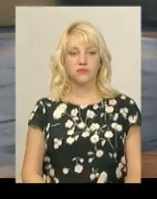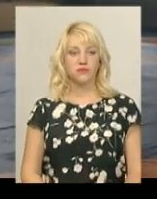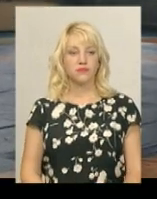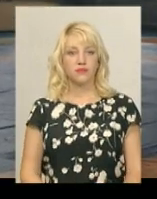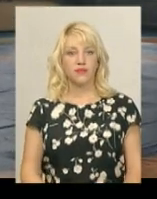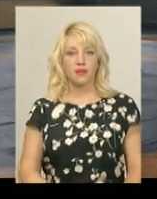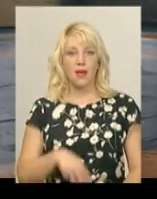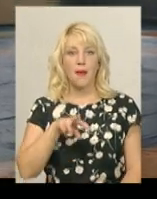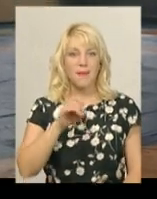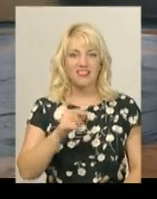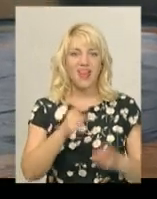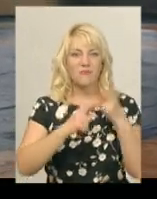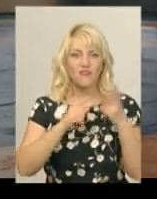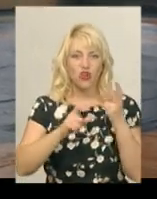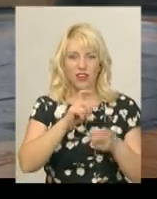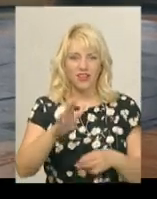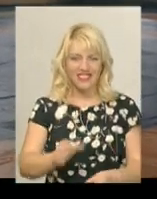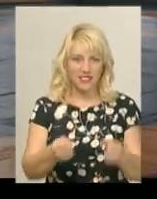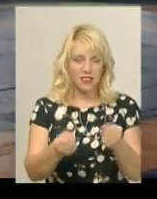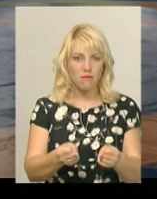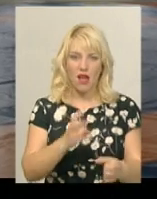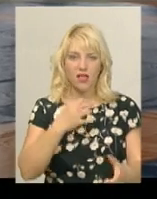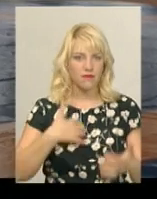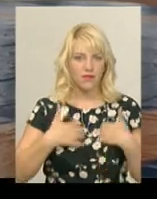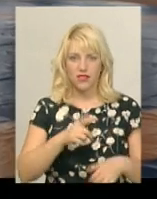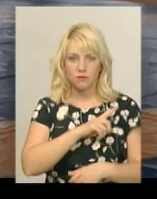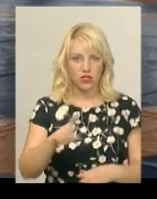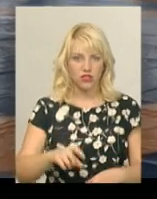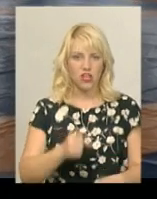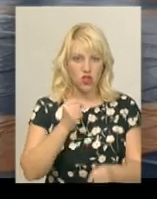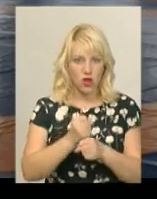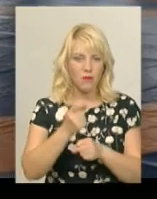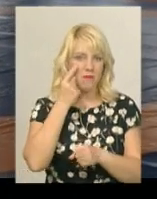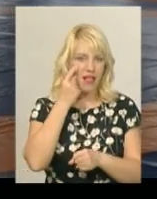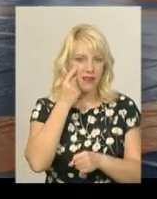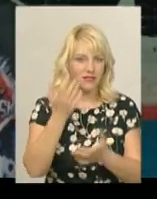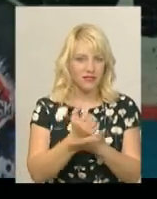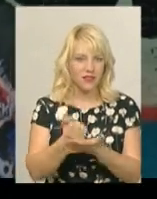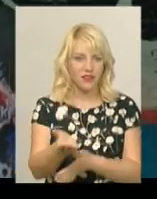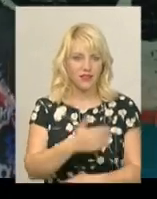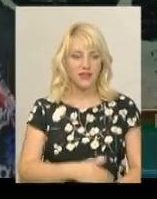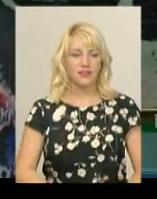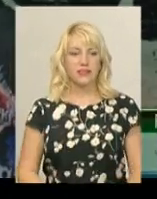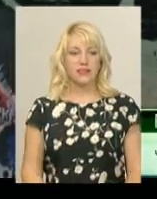Матвій, півтори хвилини, тримай маунт! Не спіши! Дороби бали, Матвій, потримай маунт